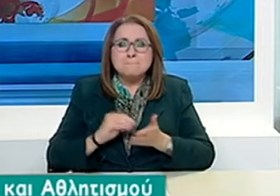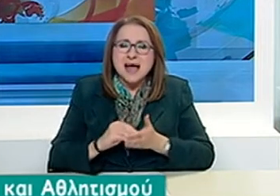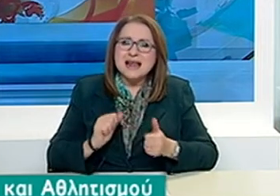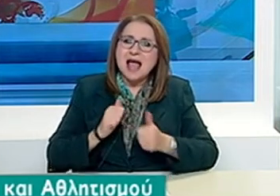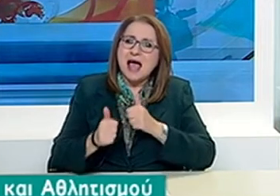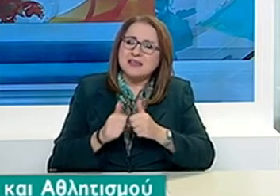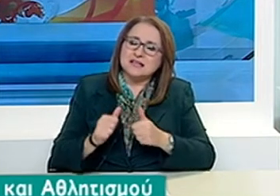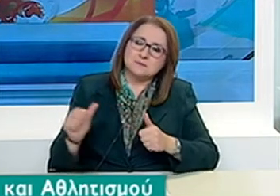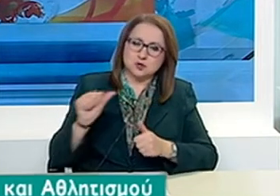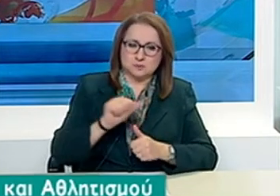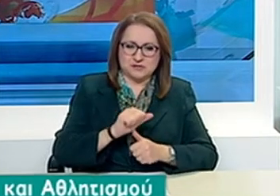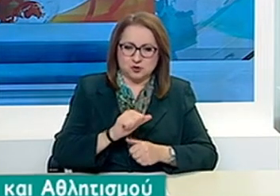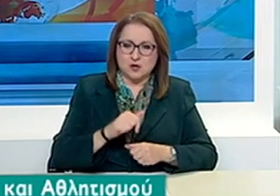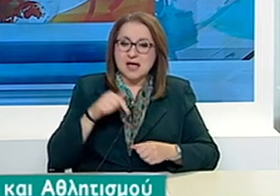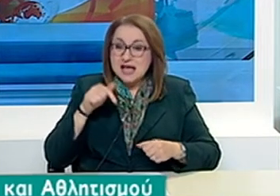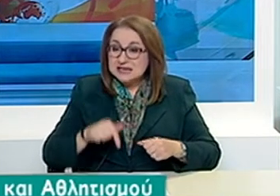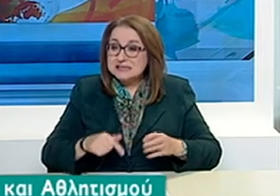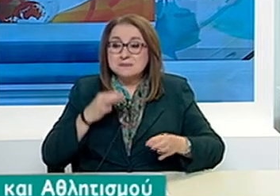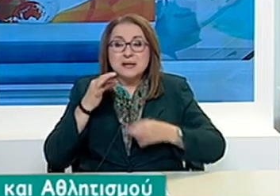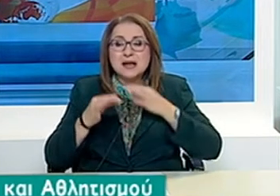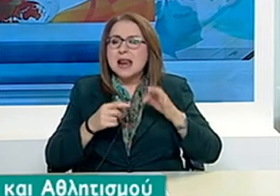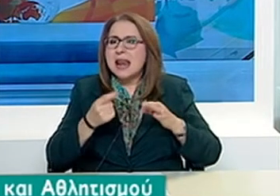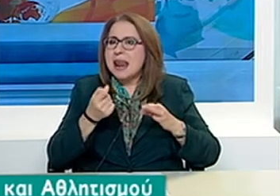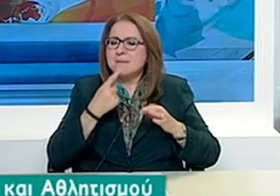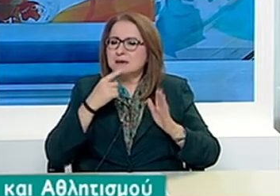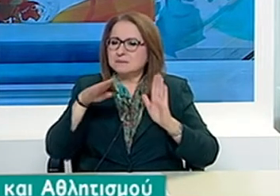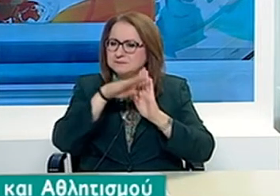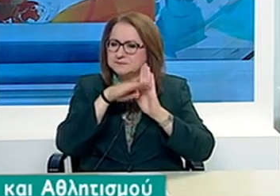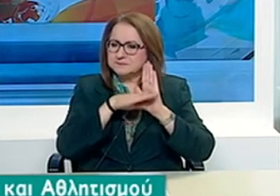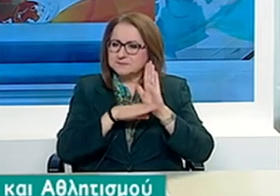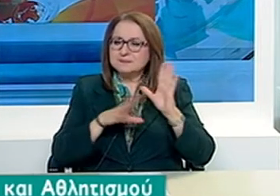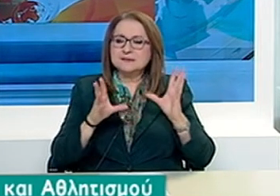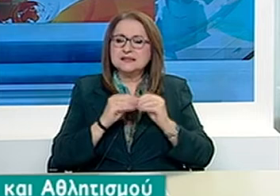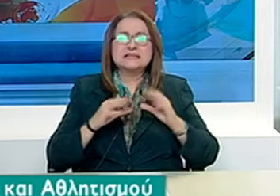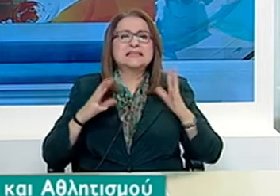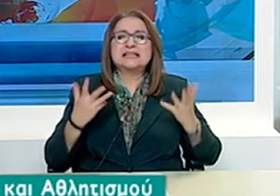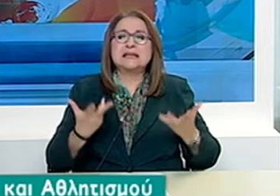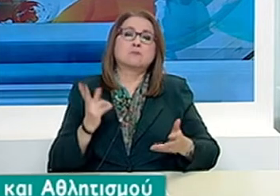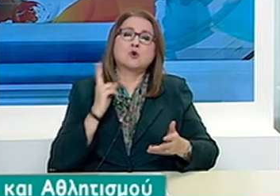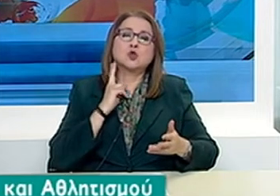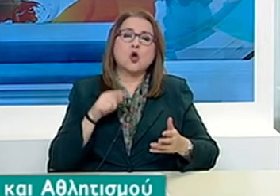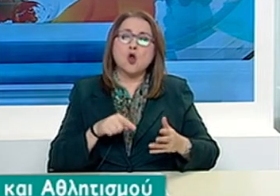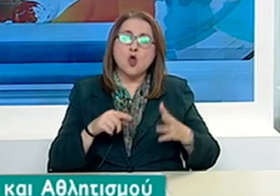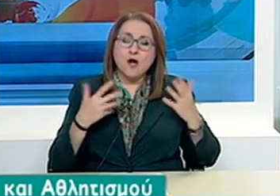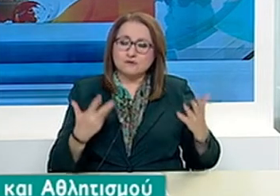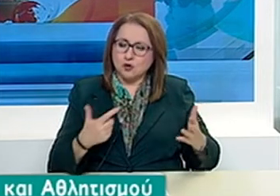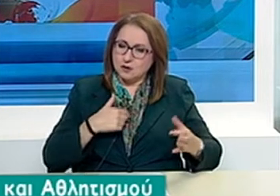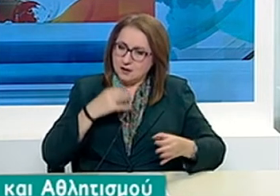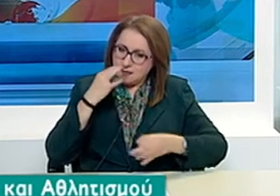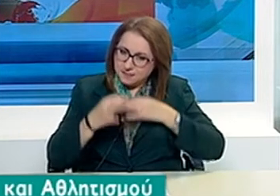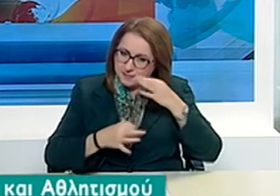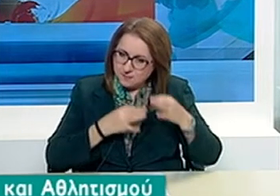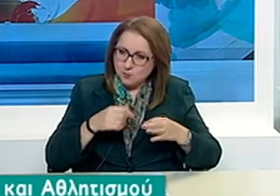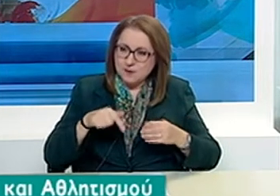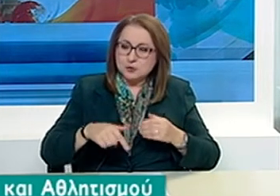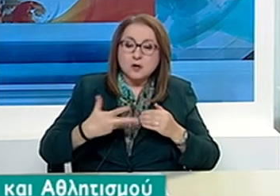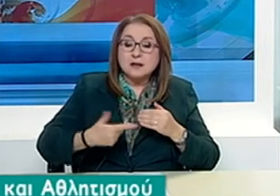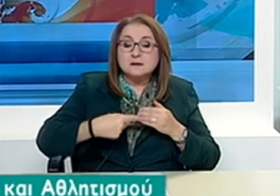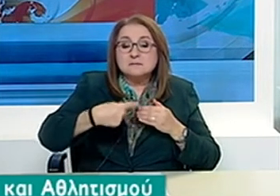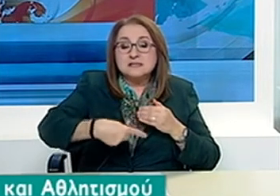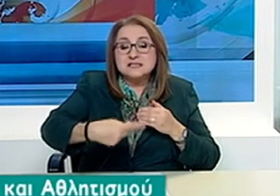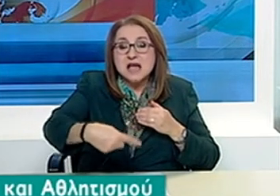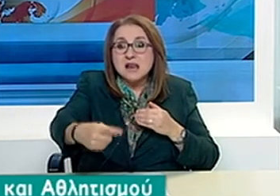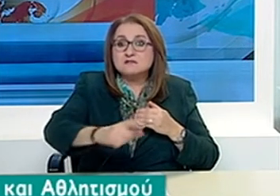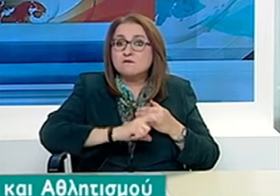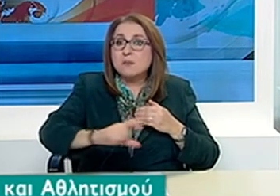ανακοινώνουμε δεικτικά τις βασικές αρχές των υγειονομικών πρωτοκόλλων και τον προγραμματισμό των προσεχών εβδομάδων